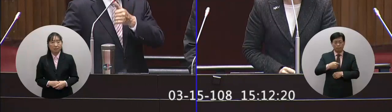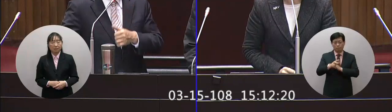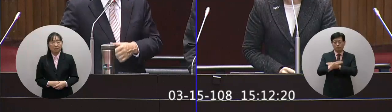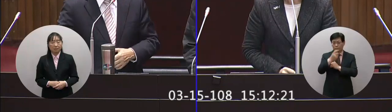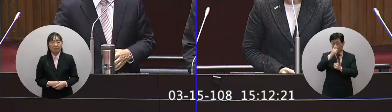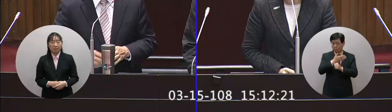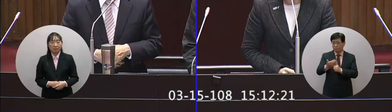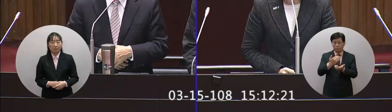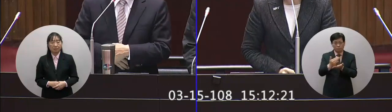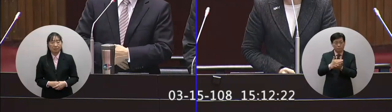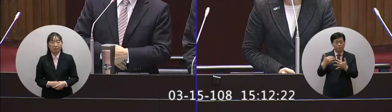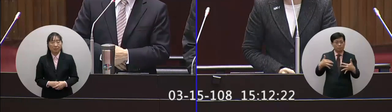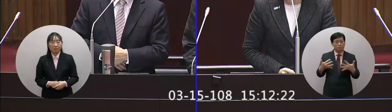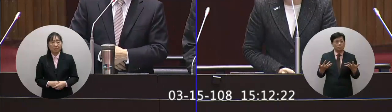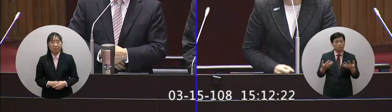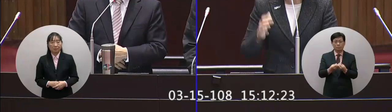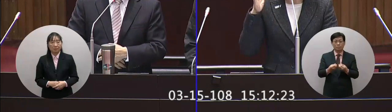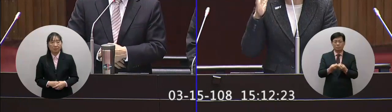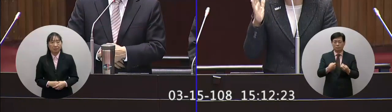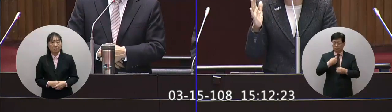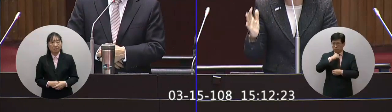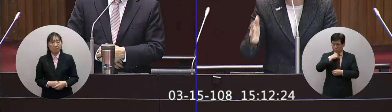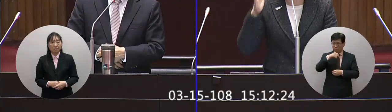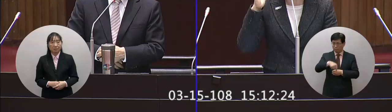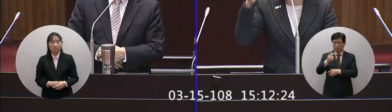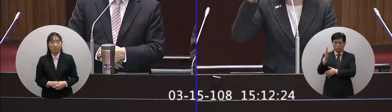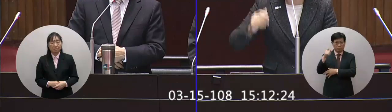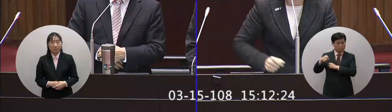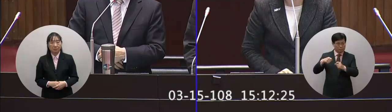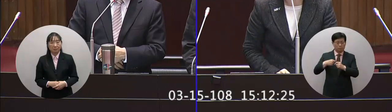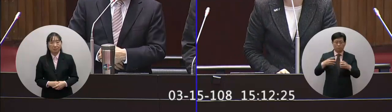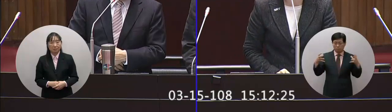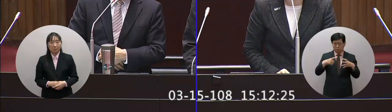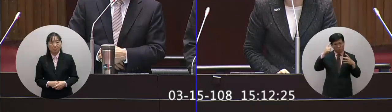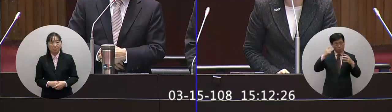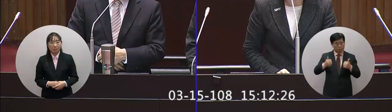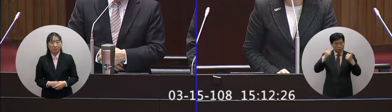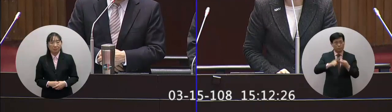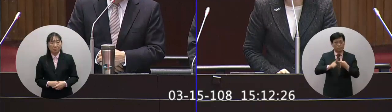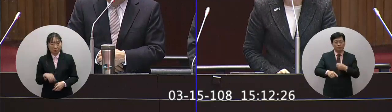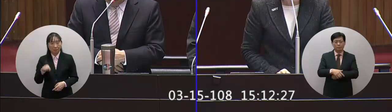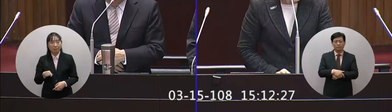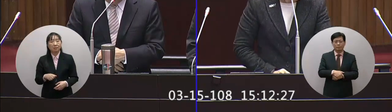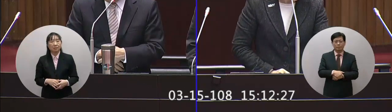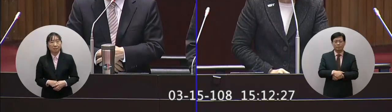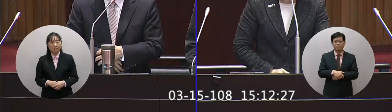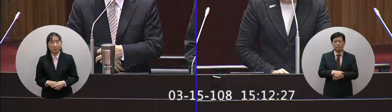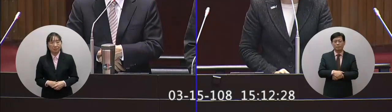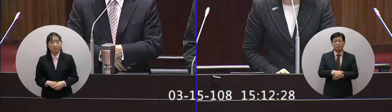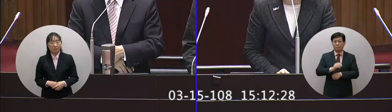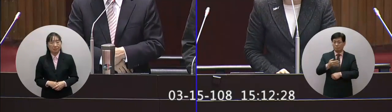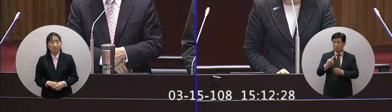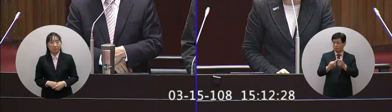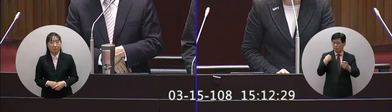空污的問題也就是我們台灣這個政策上是我們大家的共識院長同意吧同意那